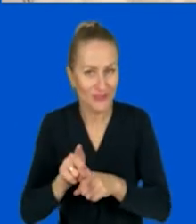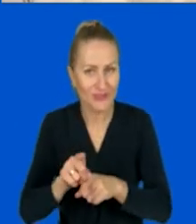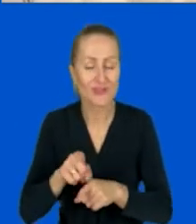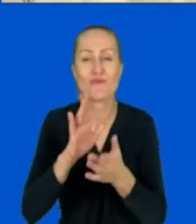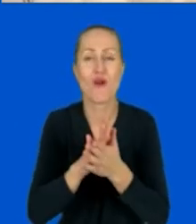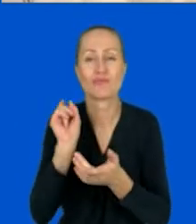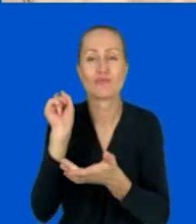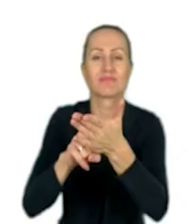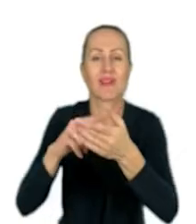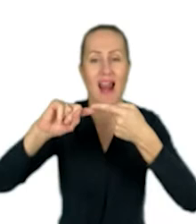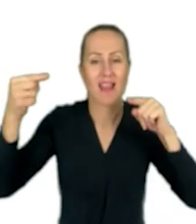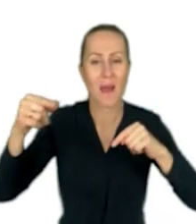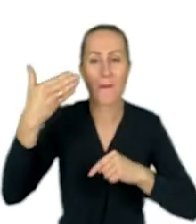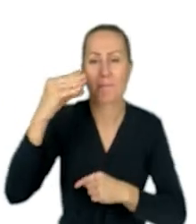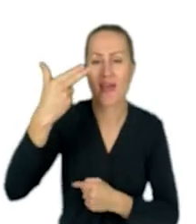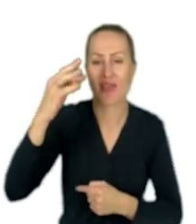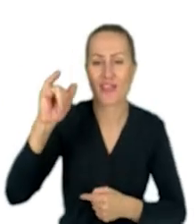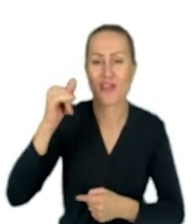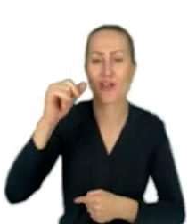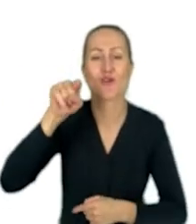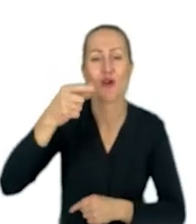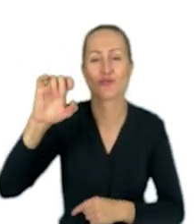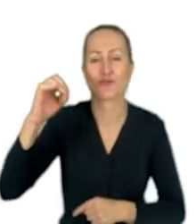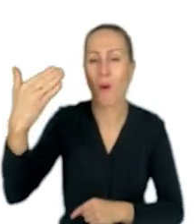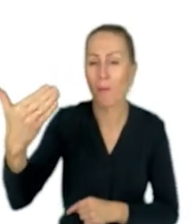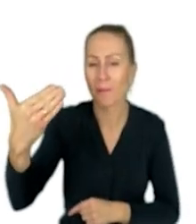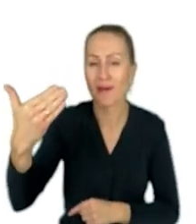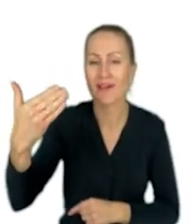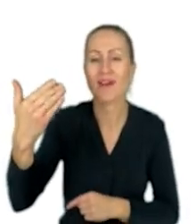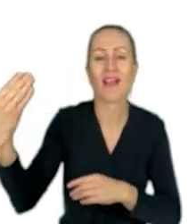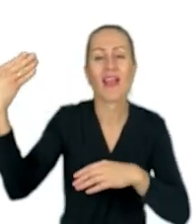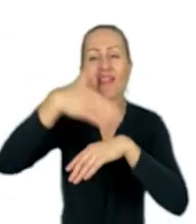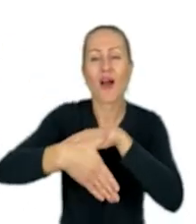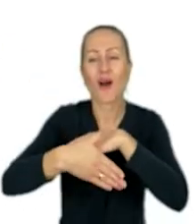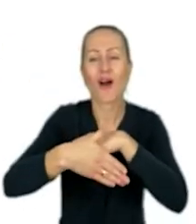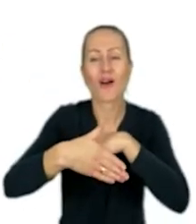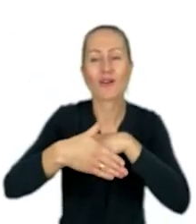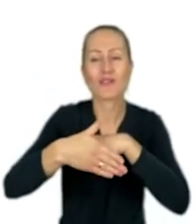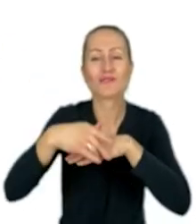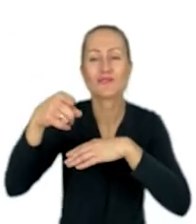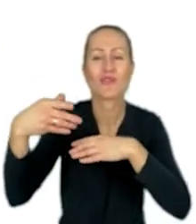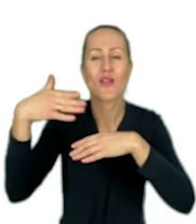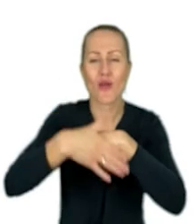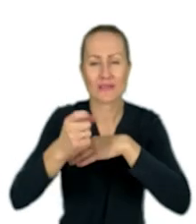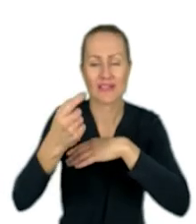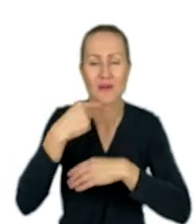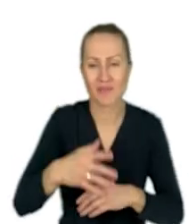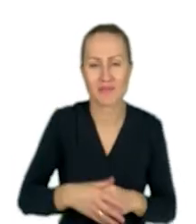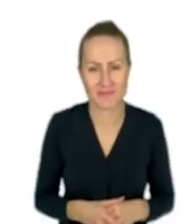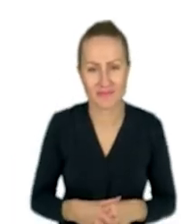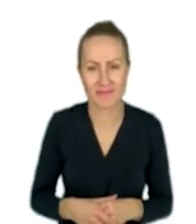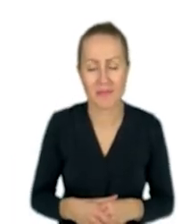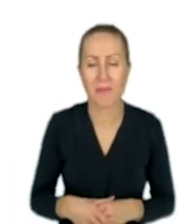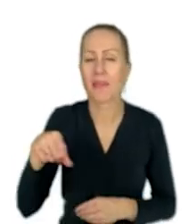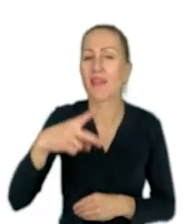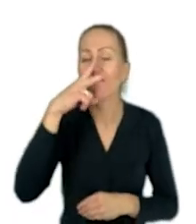linku menti.com. Z taką końcówką już wam podyktuję. Zresztą widać